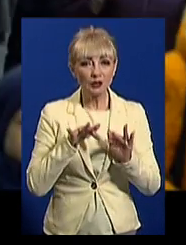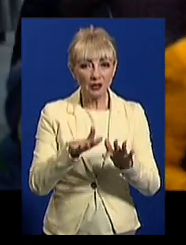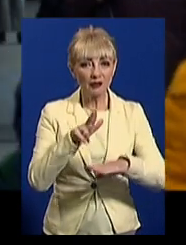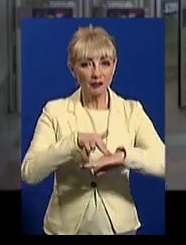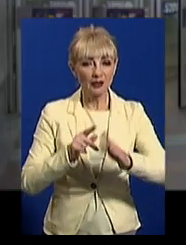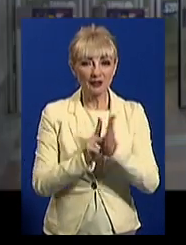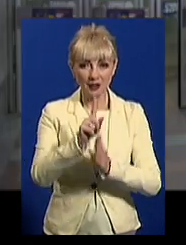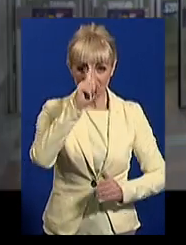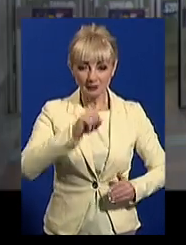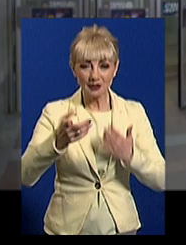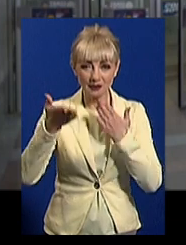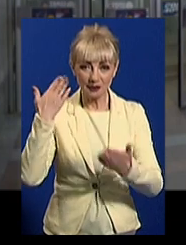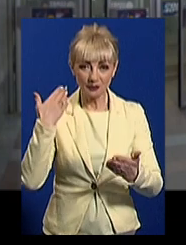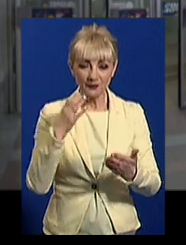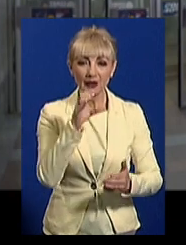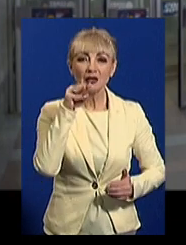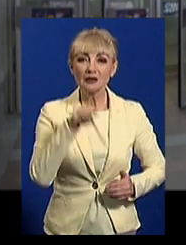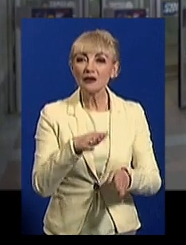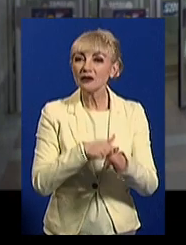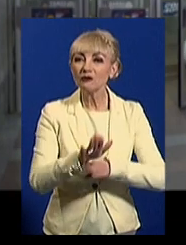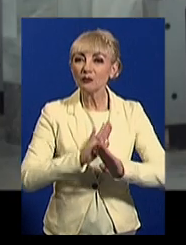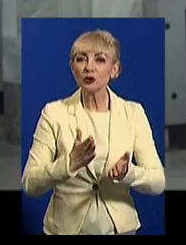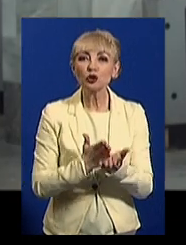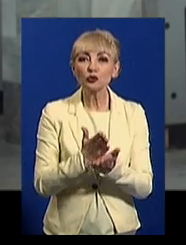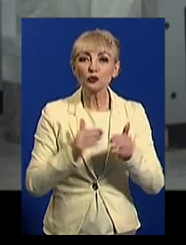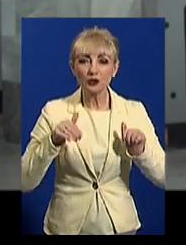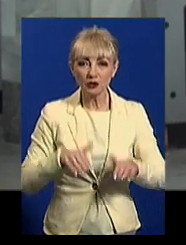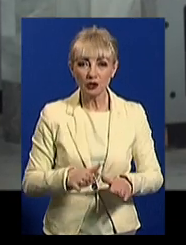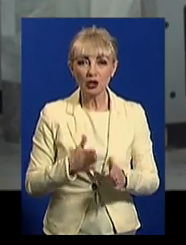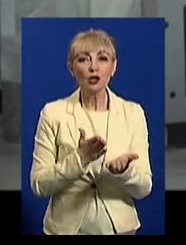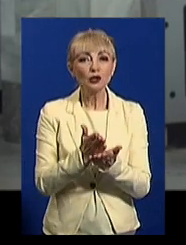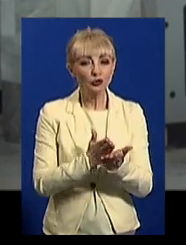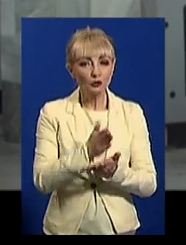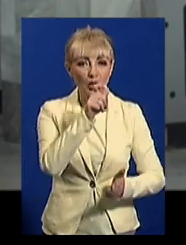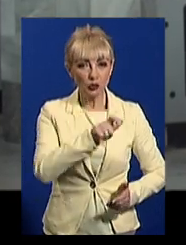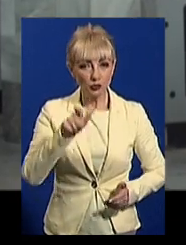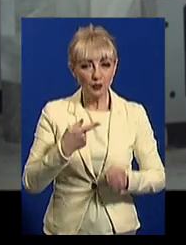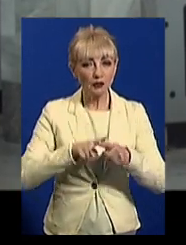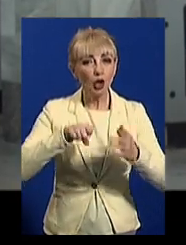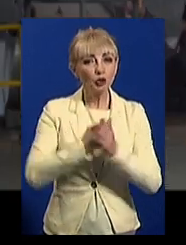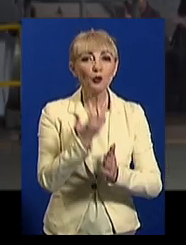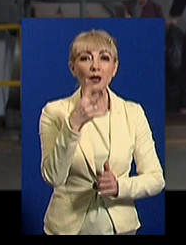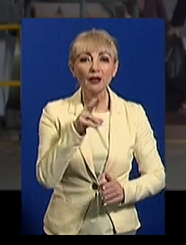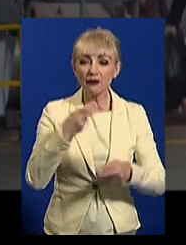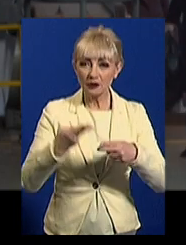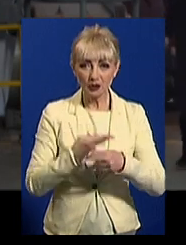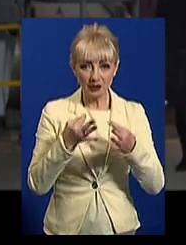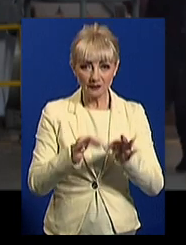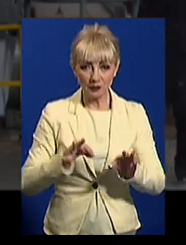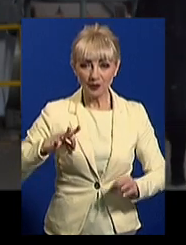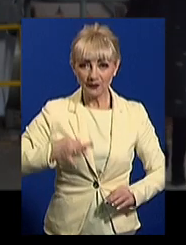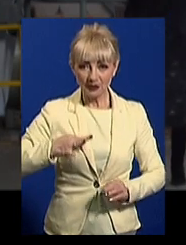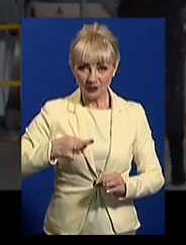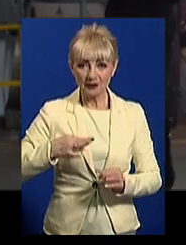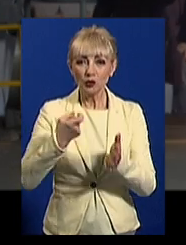розпочали місяць Стаття «Невиконання службового рішення службовими особами» – це до п'яти років позбавлення волі. Слідчі